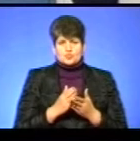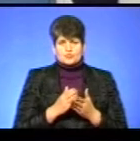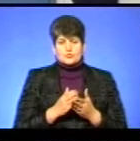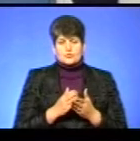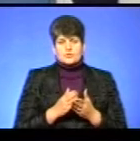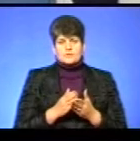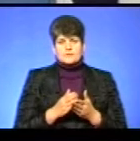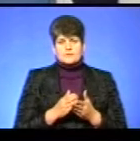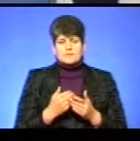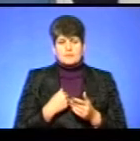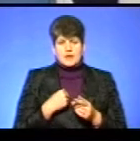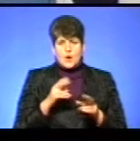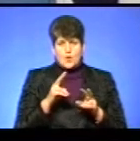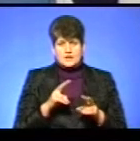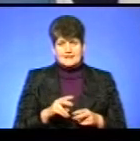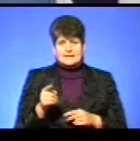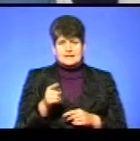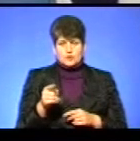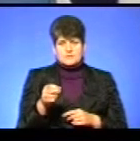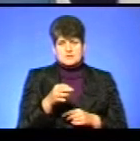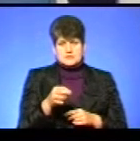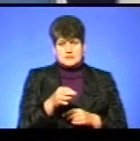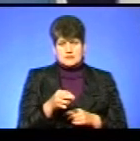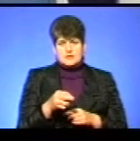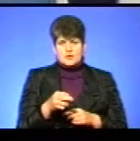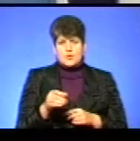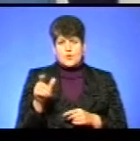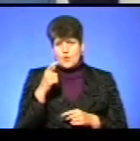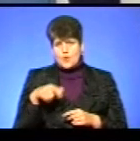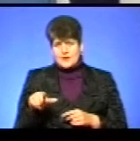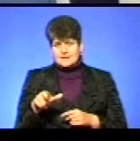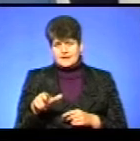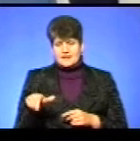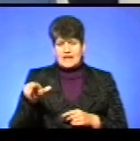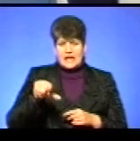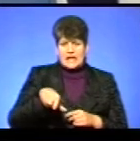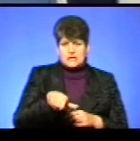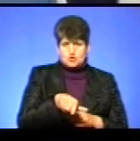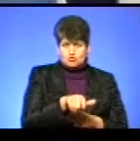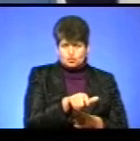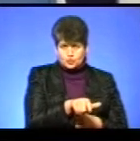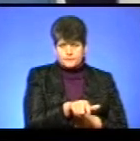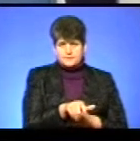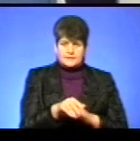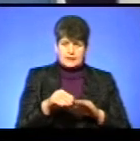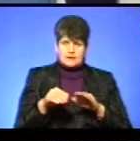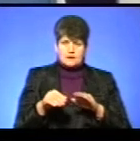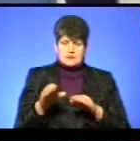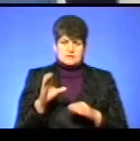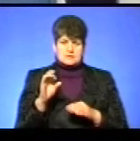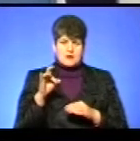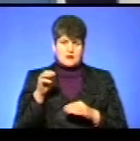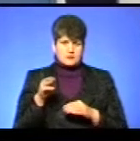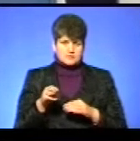Ми оглядали Тернопільський став, оглядали річку нижче міста Тернополя і